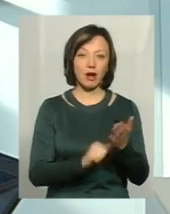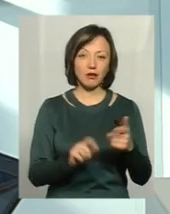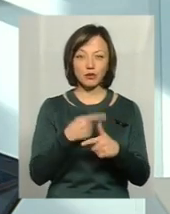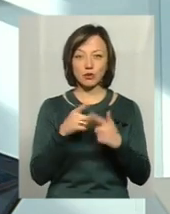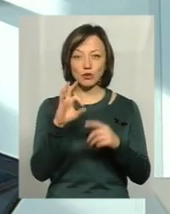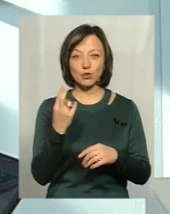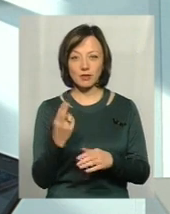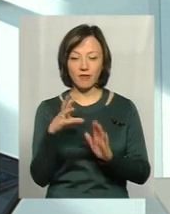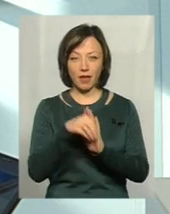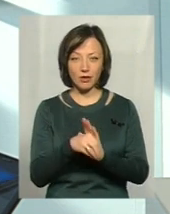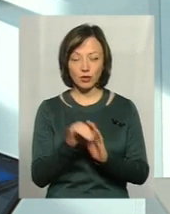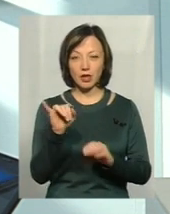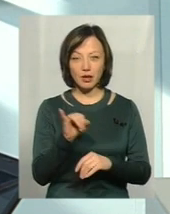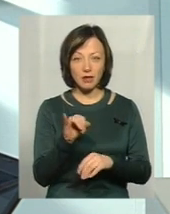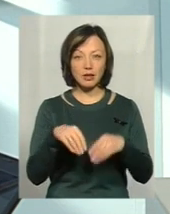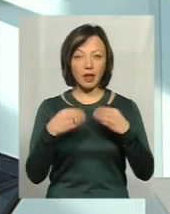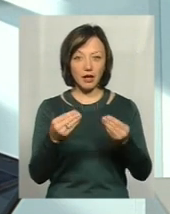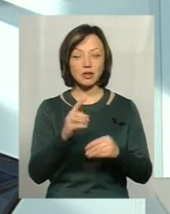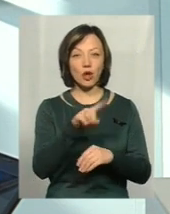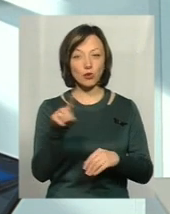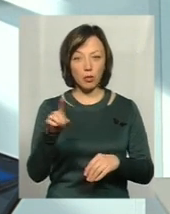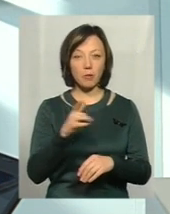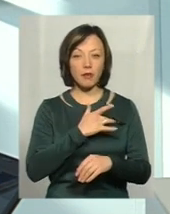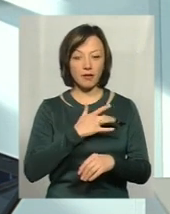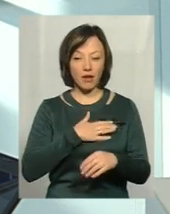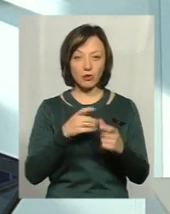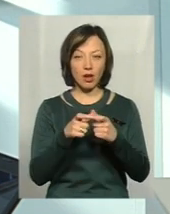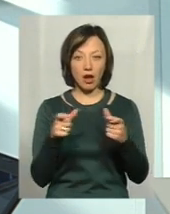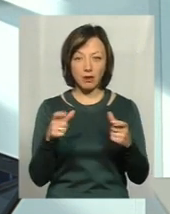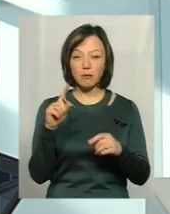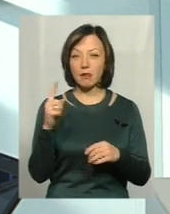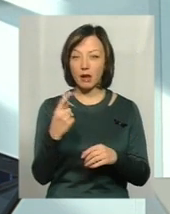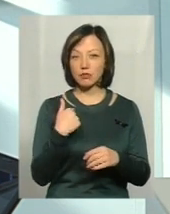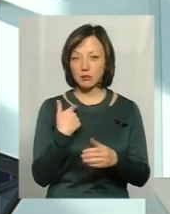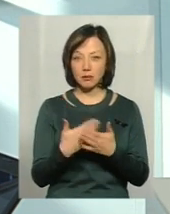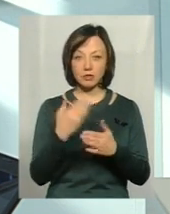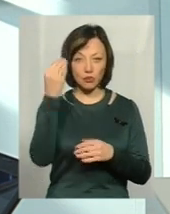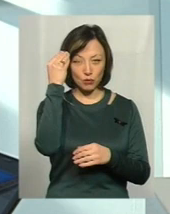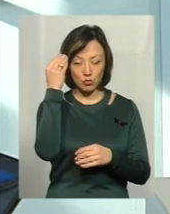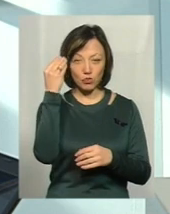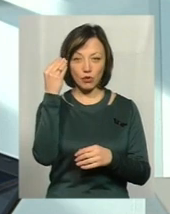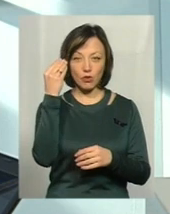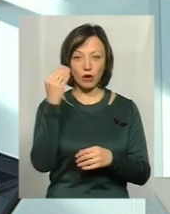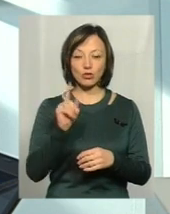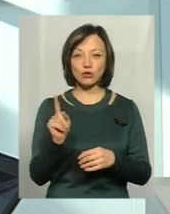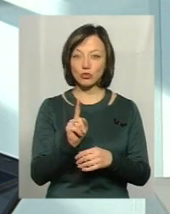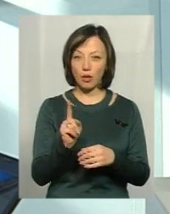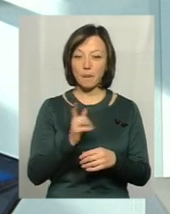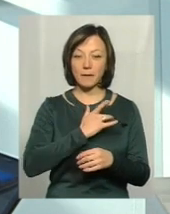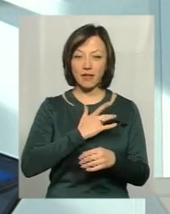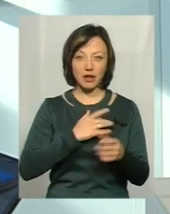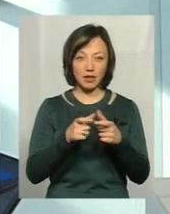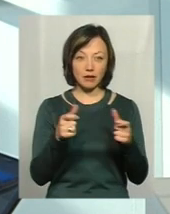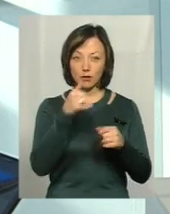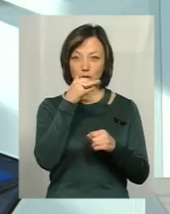чи соціальну якусь внеску, і при цьому дається номер приватної карти. Перше, що мені приходить на думку, що приватна